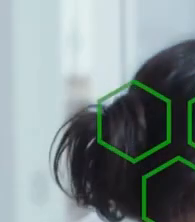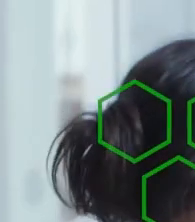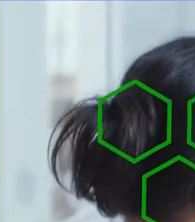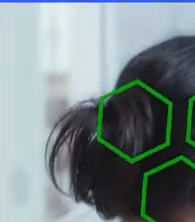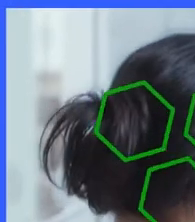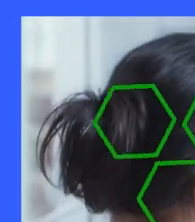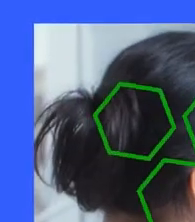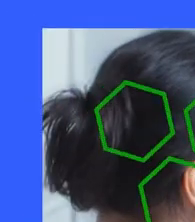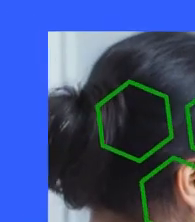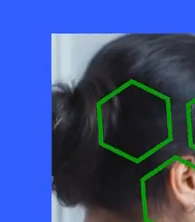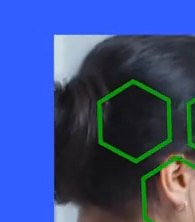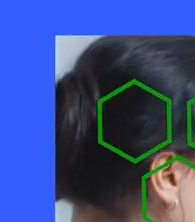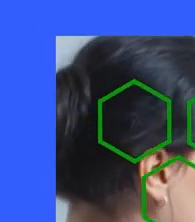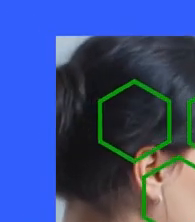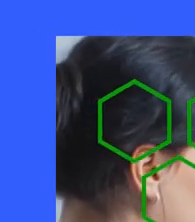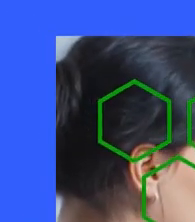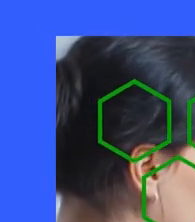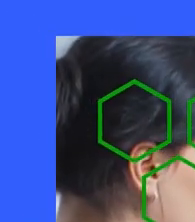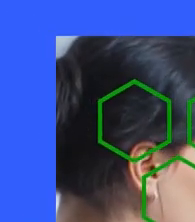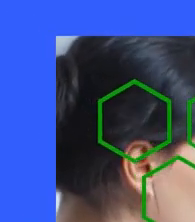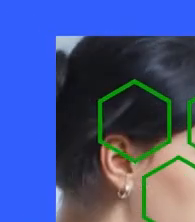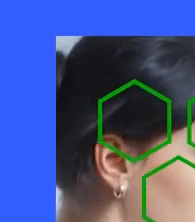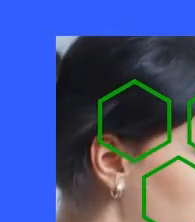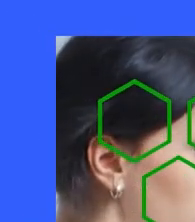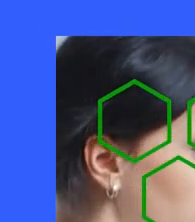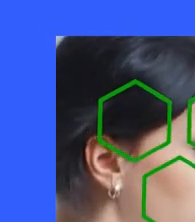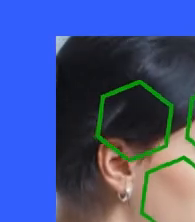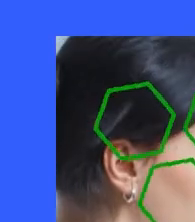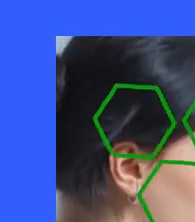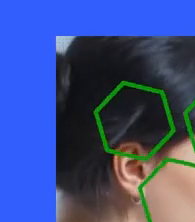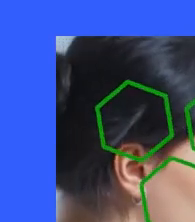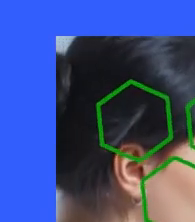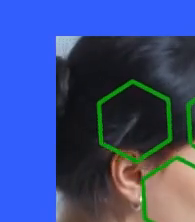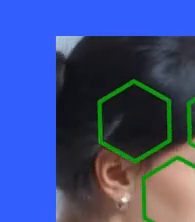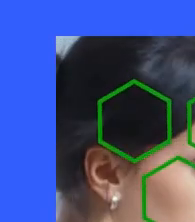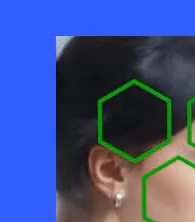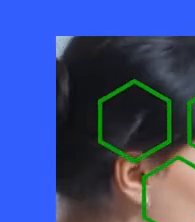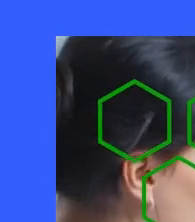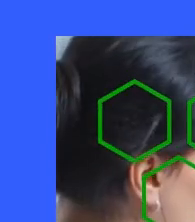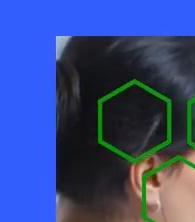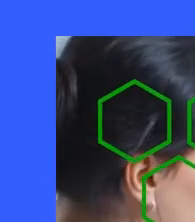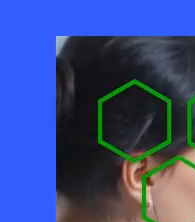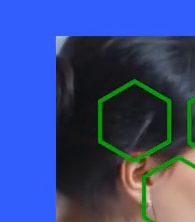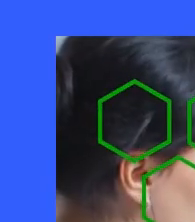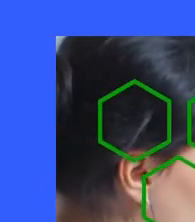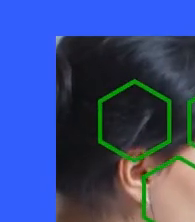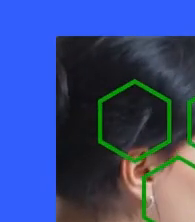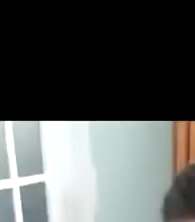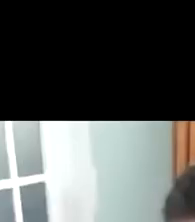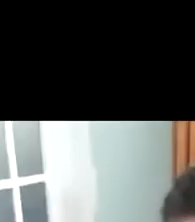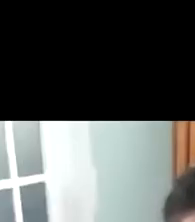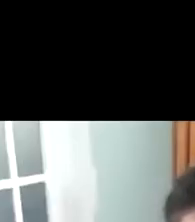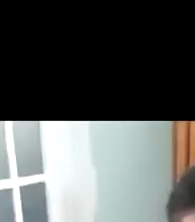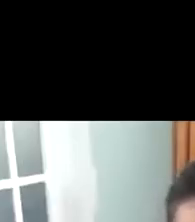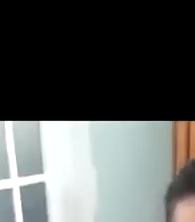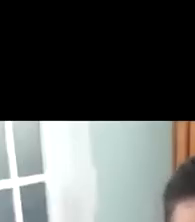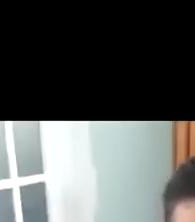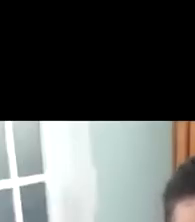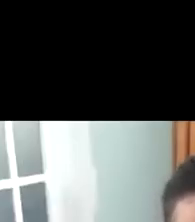Vibrate Healthcare Alliance, mission bâtir des communautés plus saines en utilisant des services intégrés afin d'outiller les personnes vivant avec des enjeux complexes.